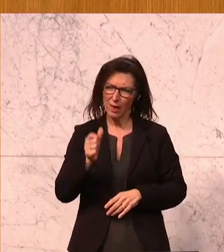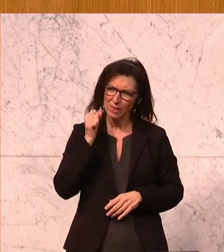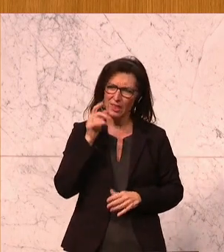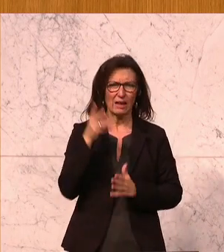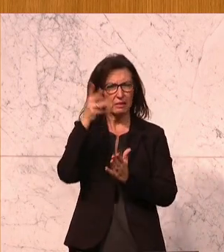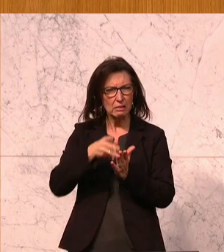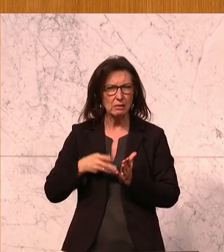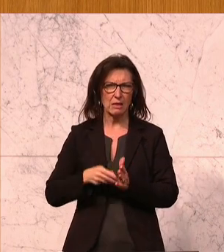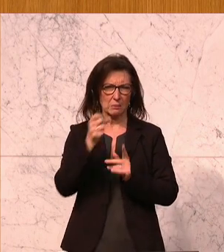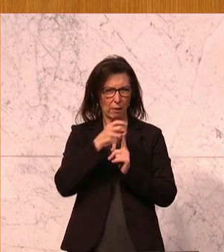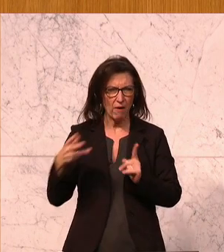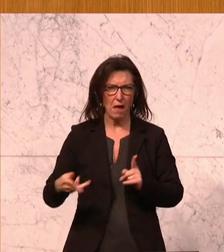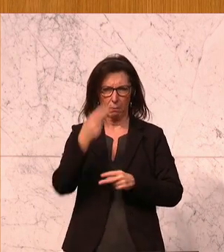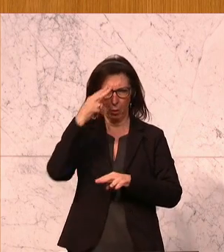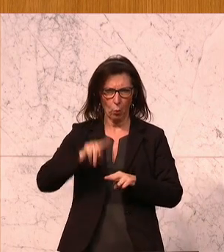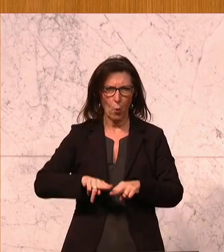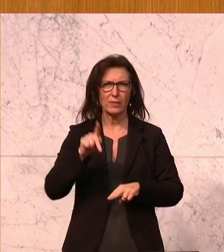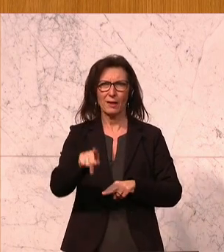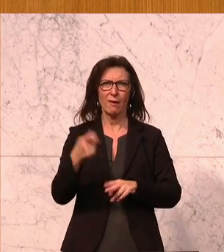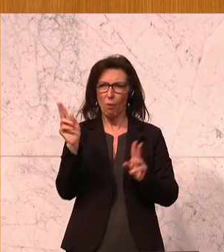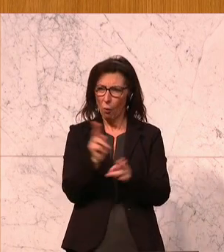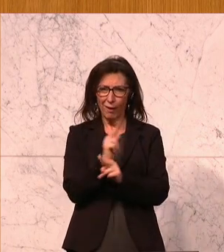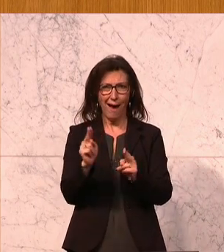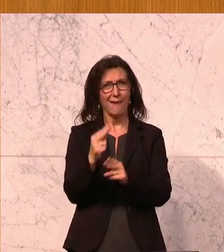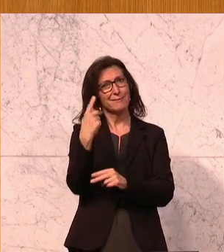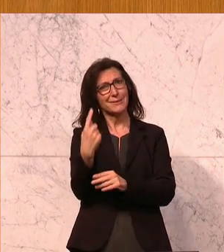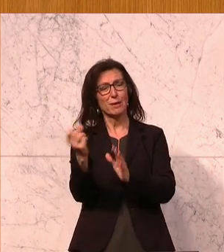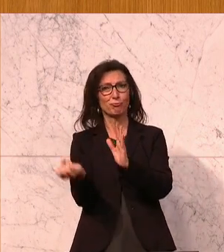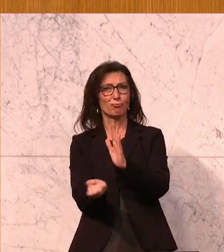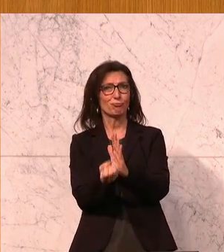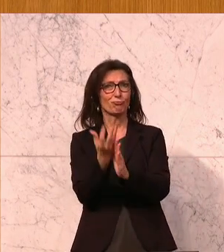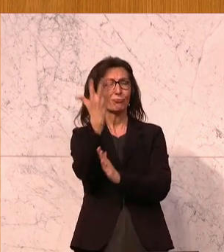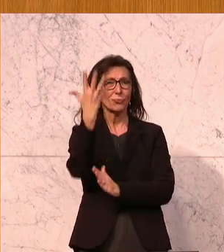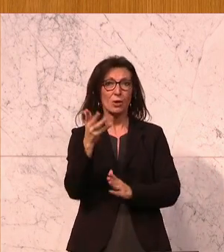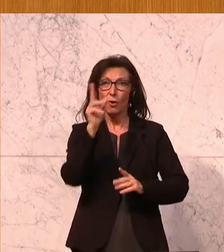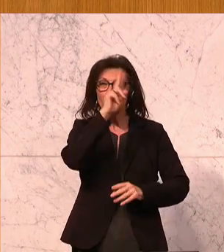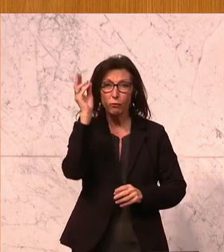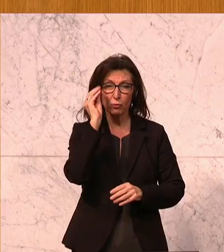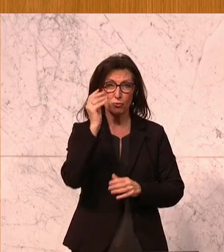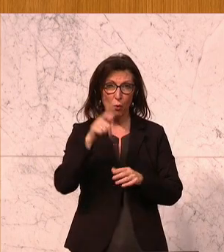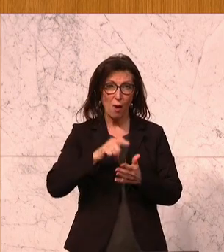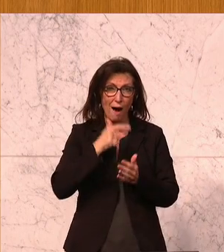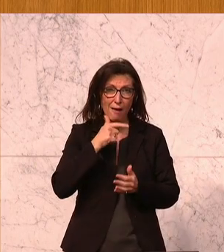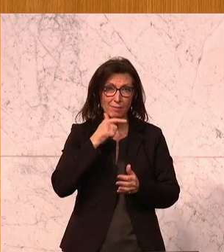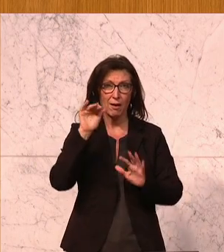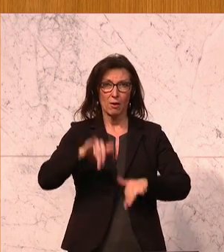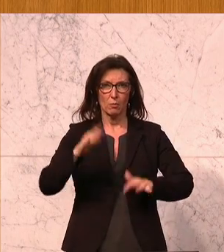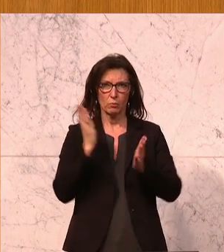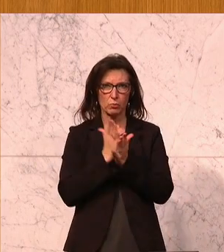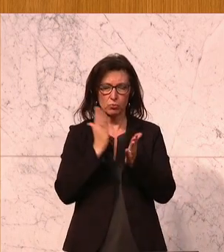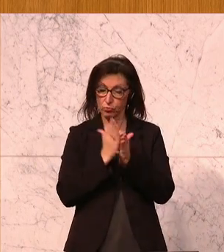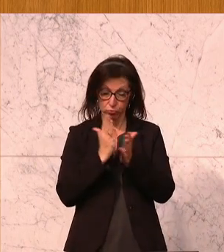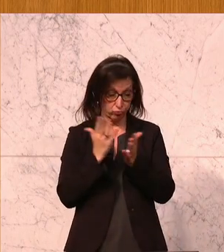bewertet, beurteilt werden und sich nicht frei entfalten dürfen. Und weil sie sich bereits im Volksschulalter in einem Hamsterrad aus Leistungswahn,